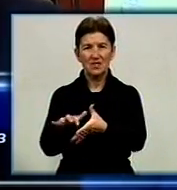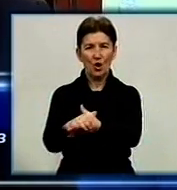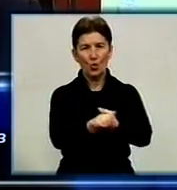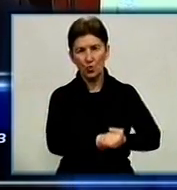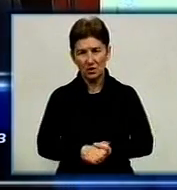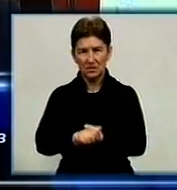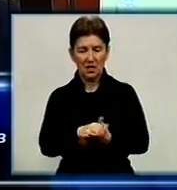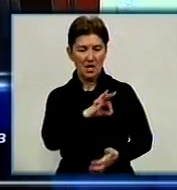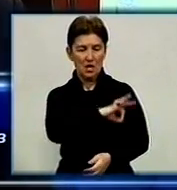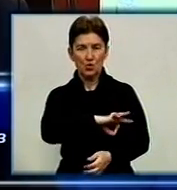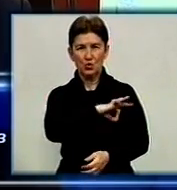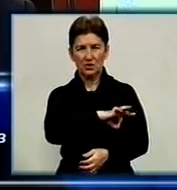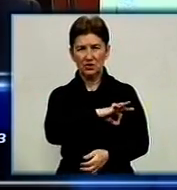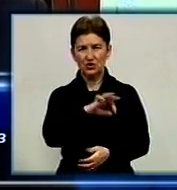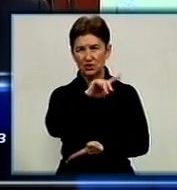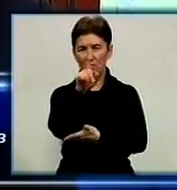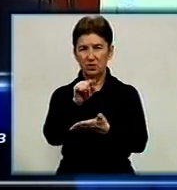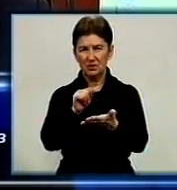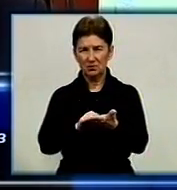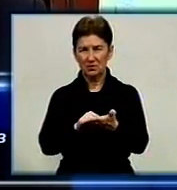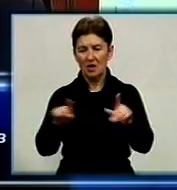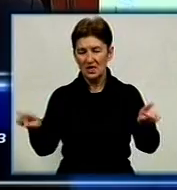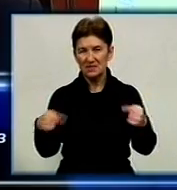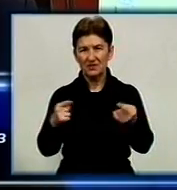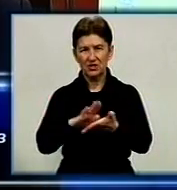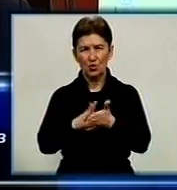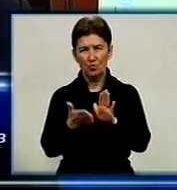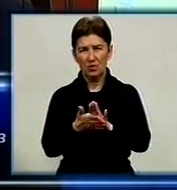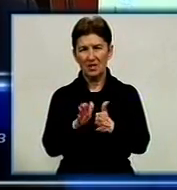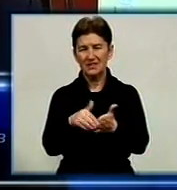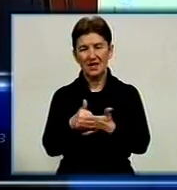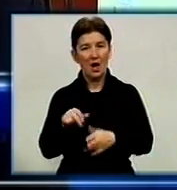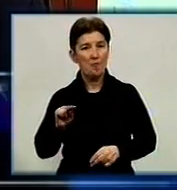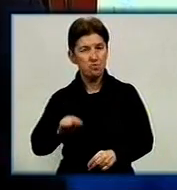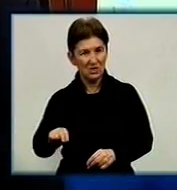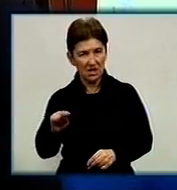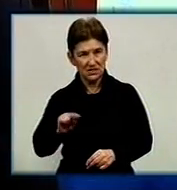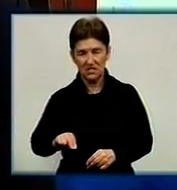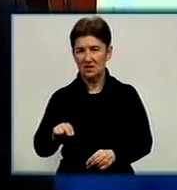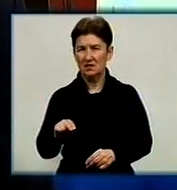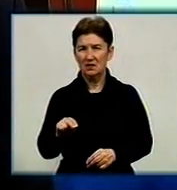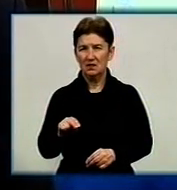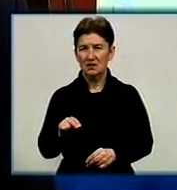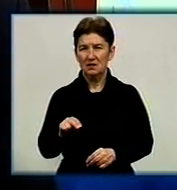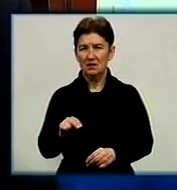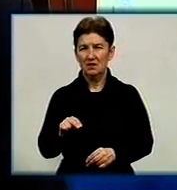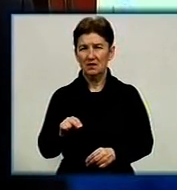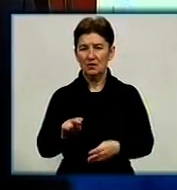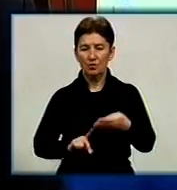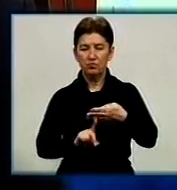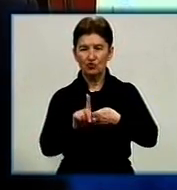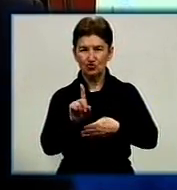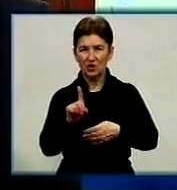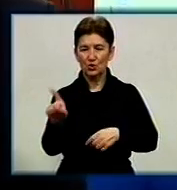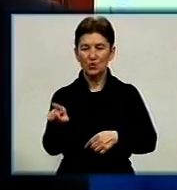юридичні питання об'єднання, це створити умови перше для праці, створити умови початку